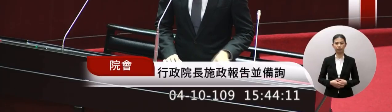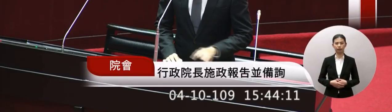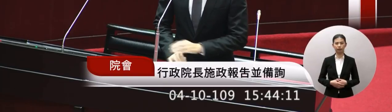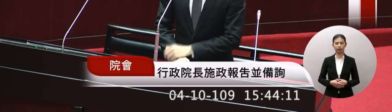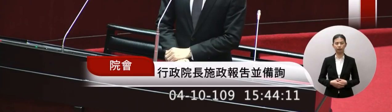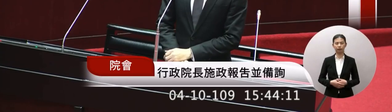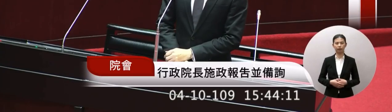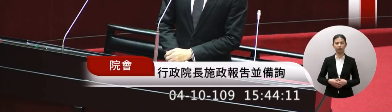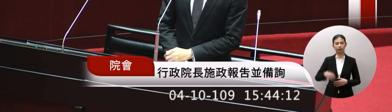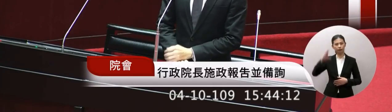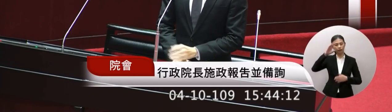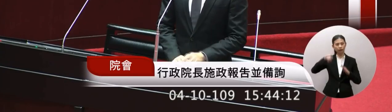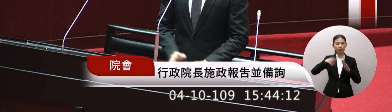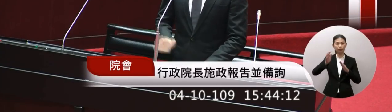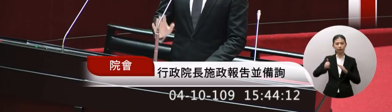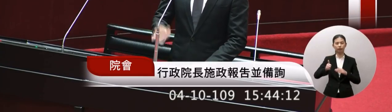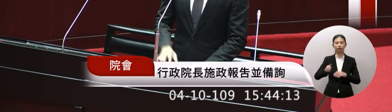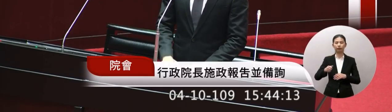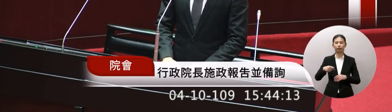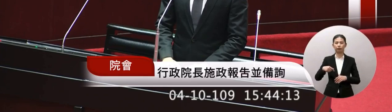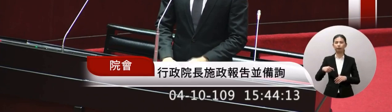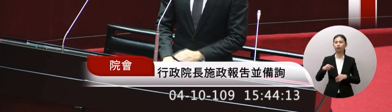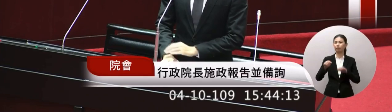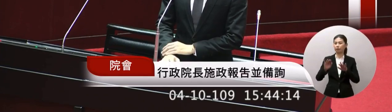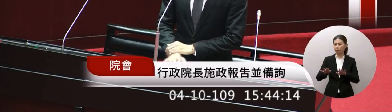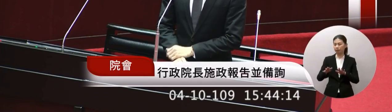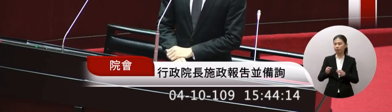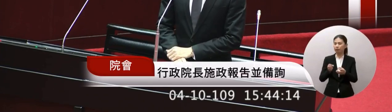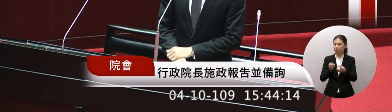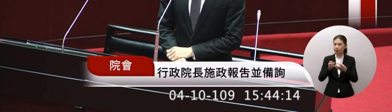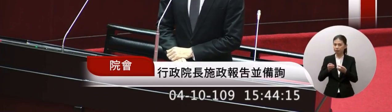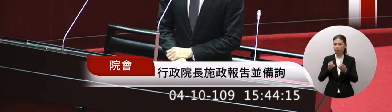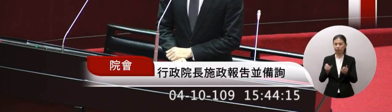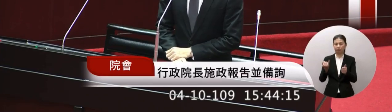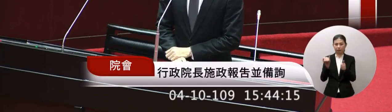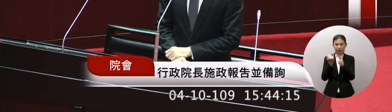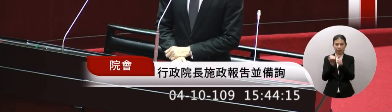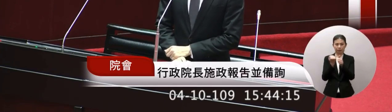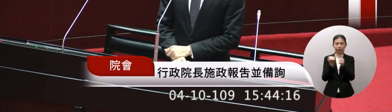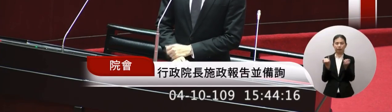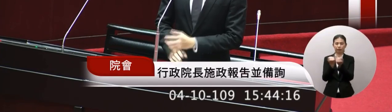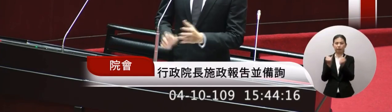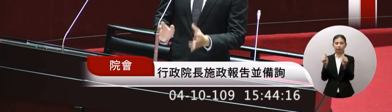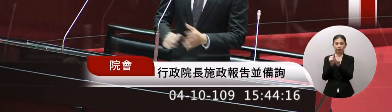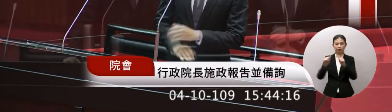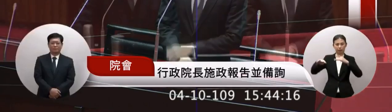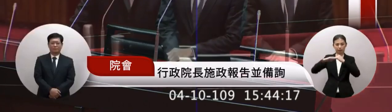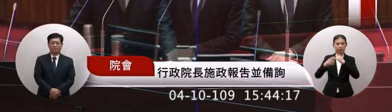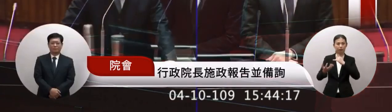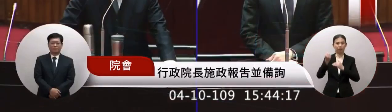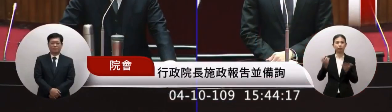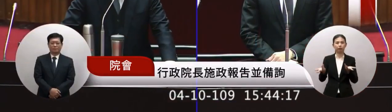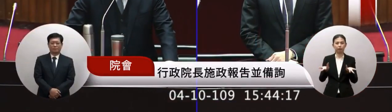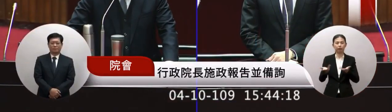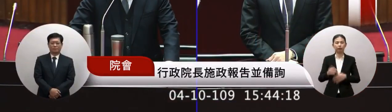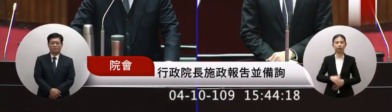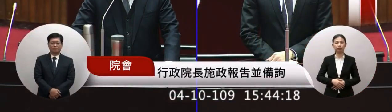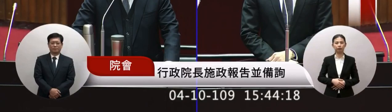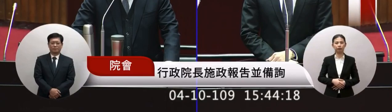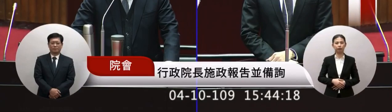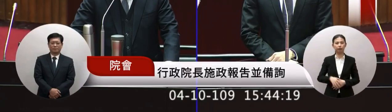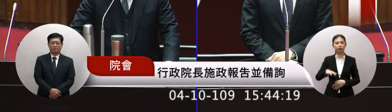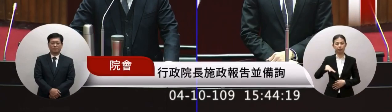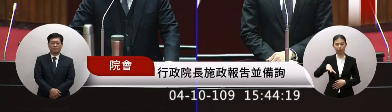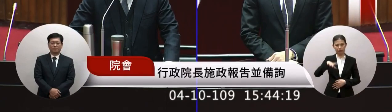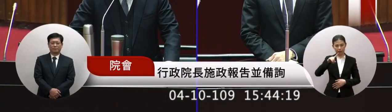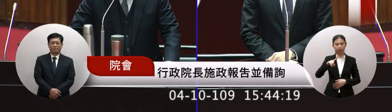蘇民長要接下來我們要來討論這個婚姻品館的事情當然 上台生日是要的慶